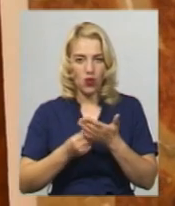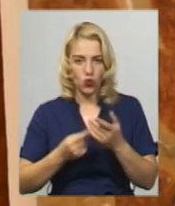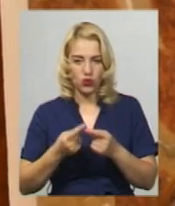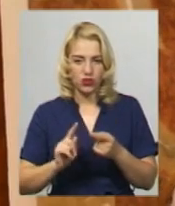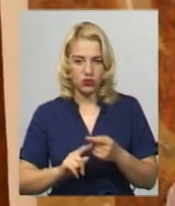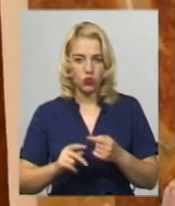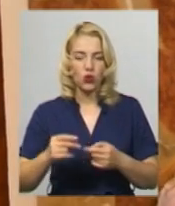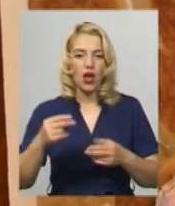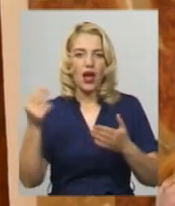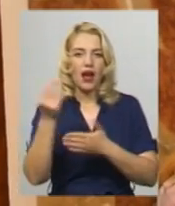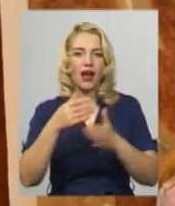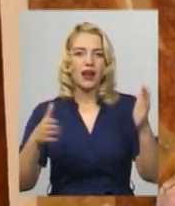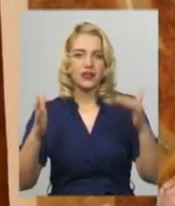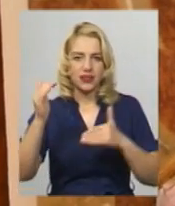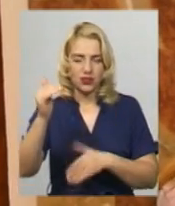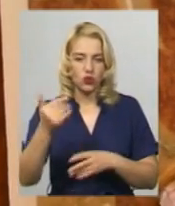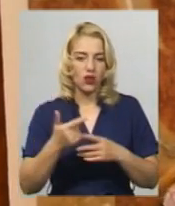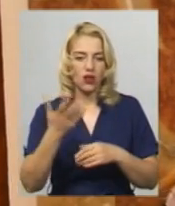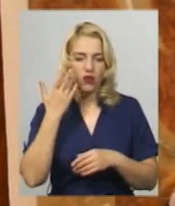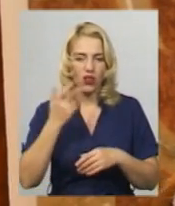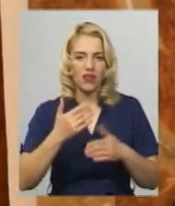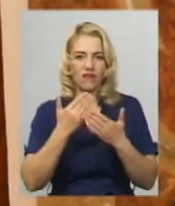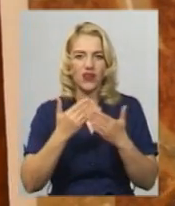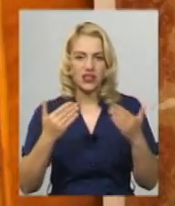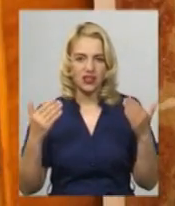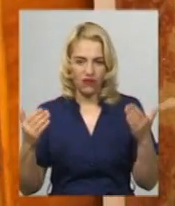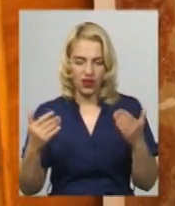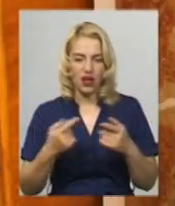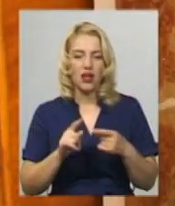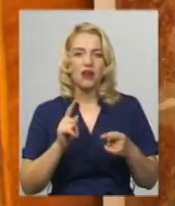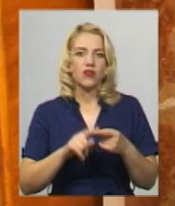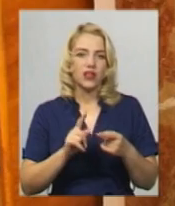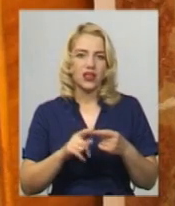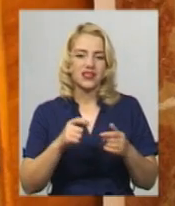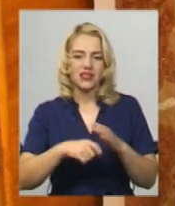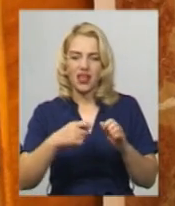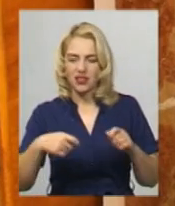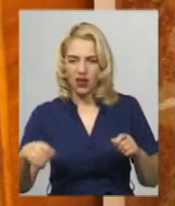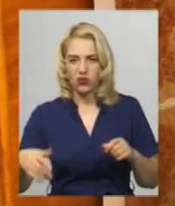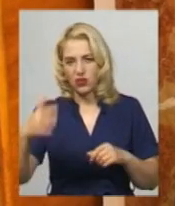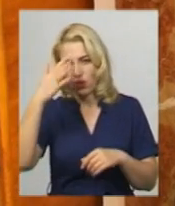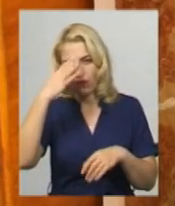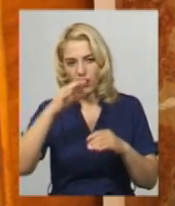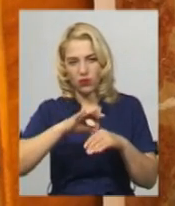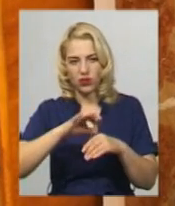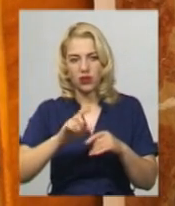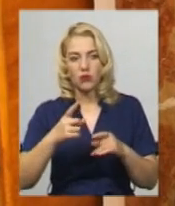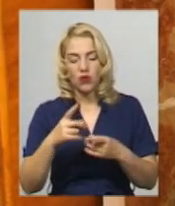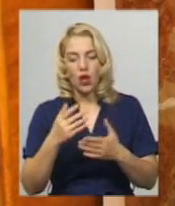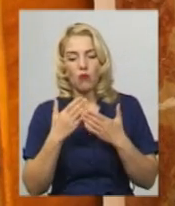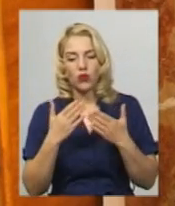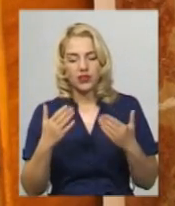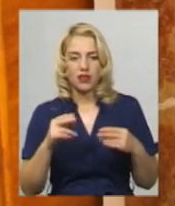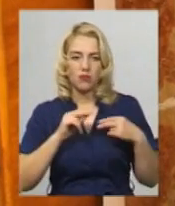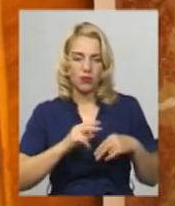екскурсія затягується, у незрячих людей починає боліти голова. Тому музейні працівники повинні скорочувати екскурсію